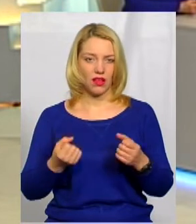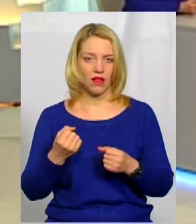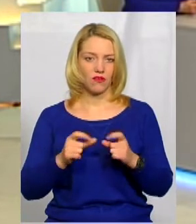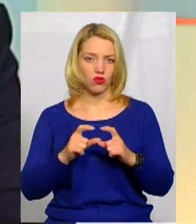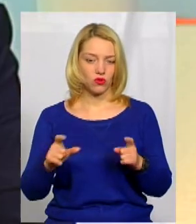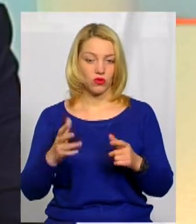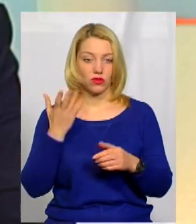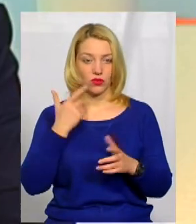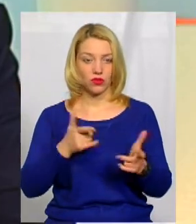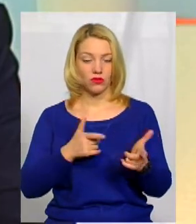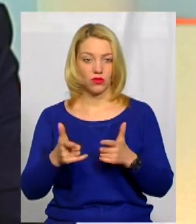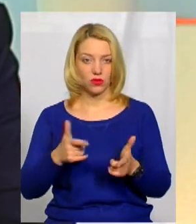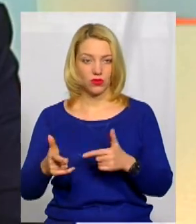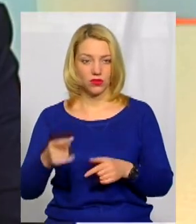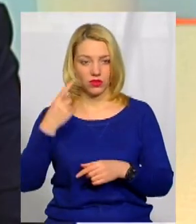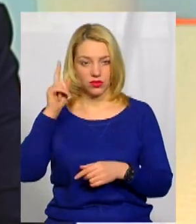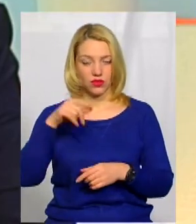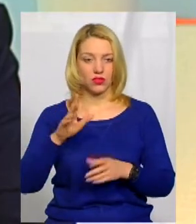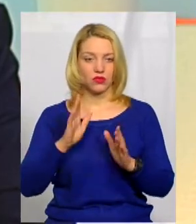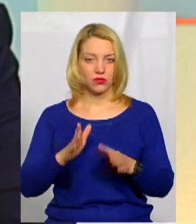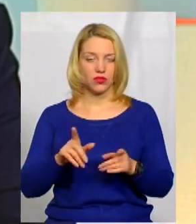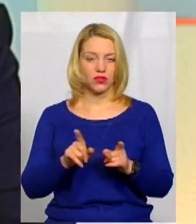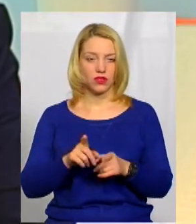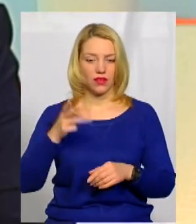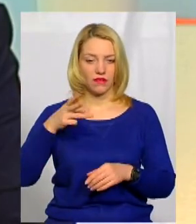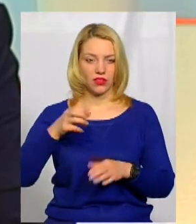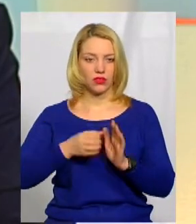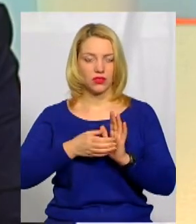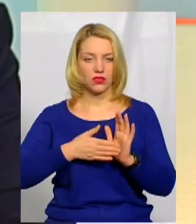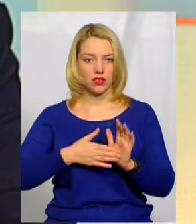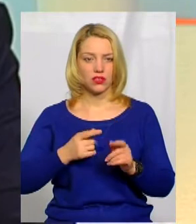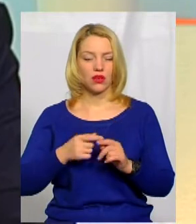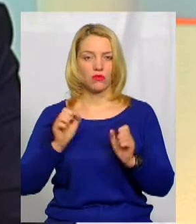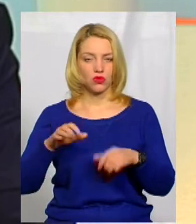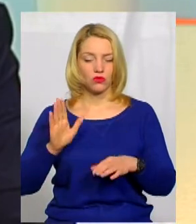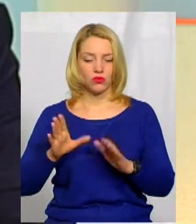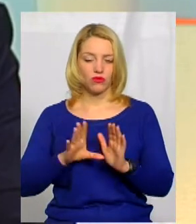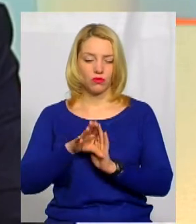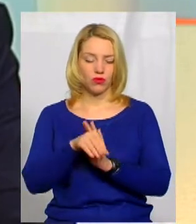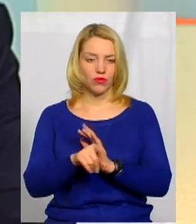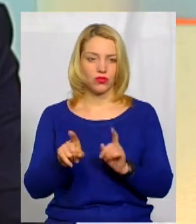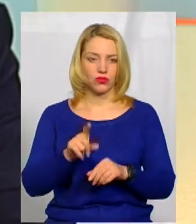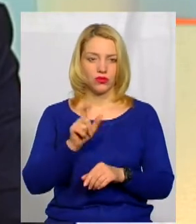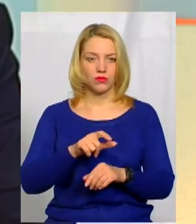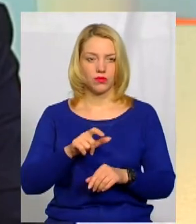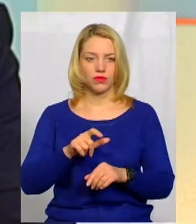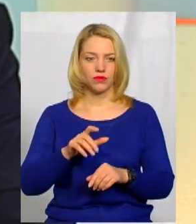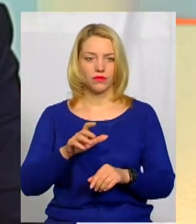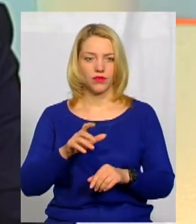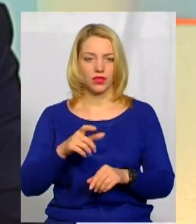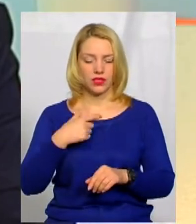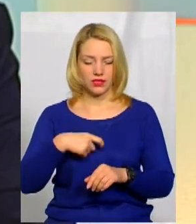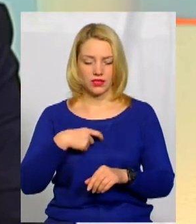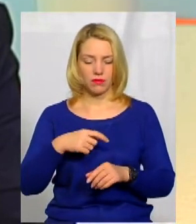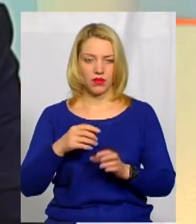підготовлюють, знають, що буде така відеорегістрація в нас. Можливо, вони це запровадять, щоб людина більш-менш себе